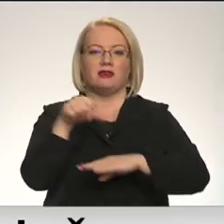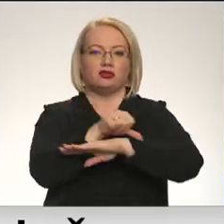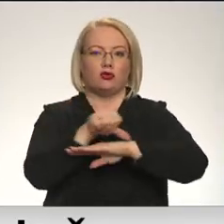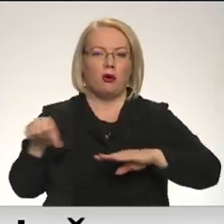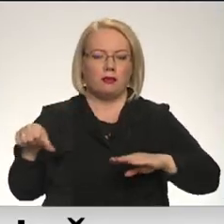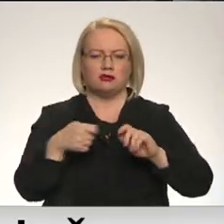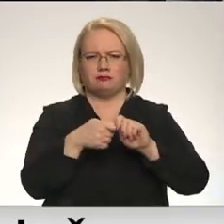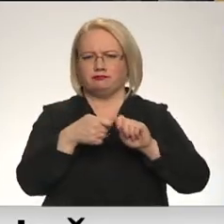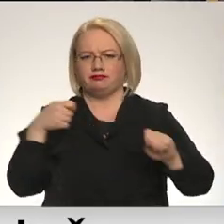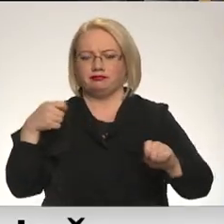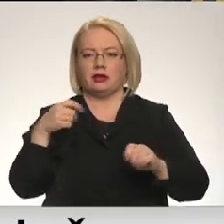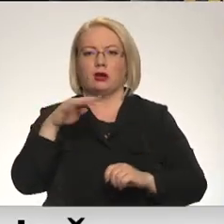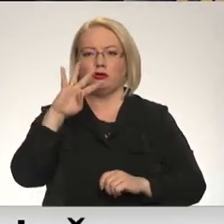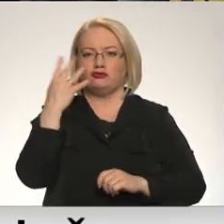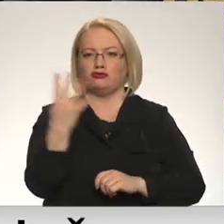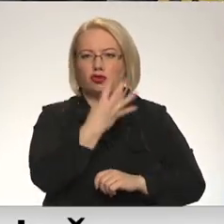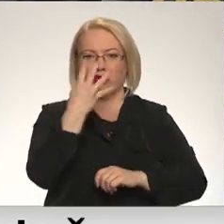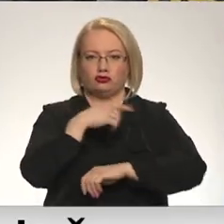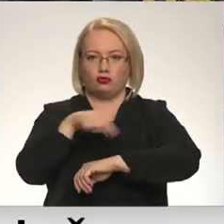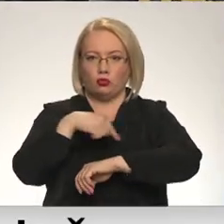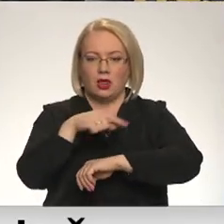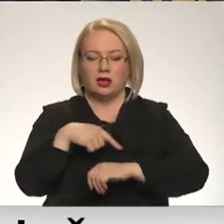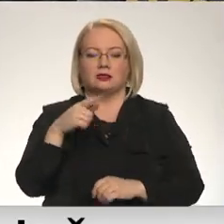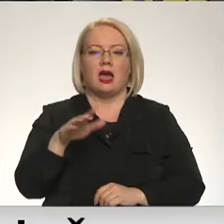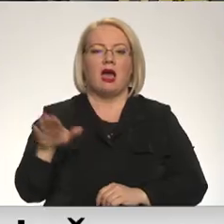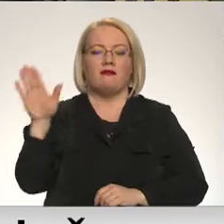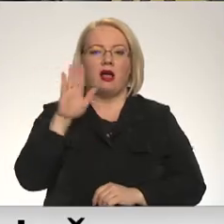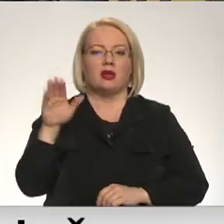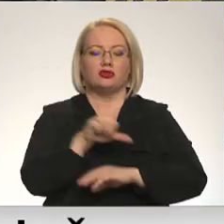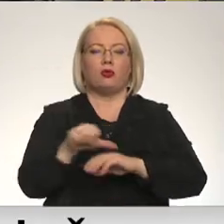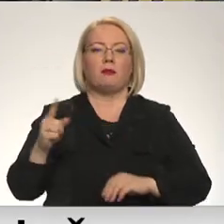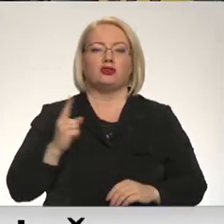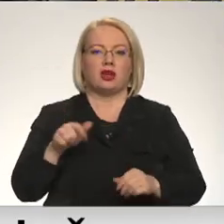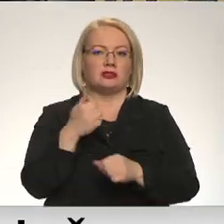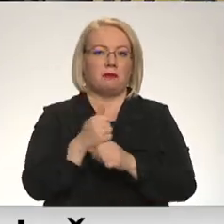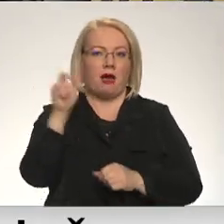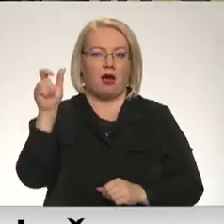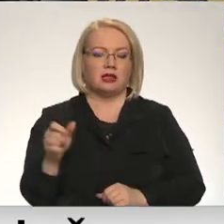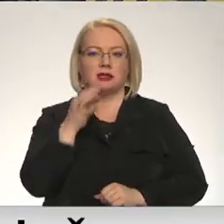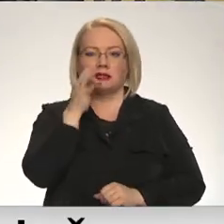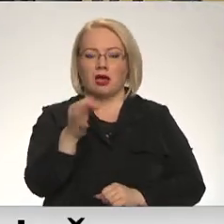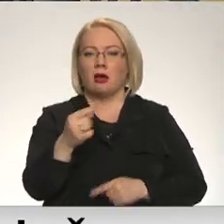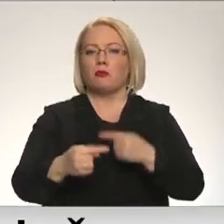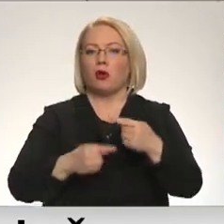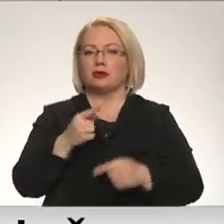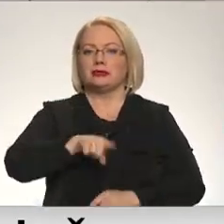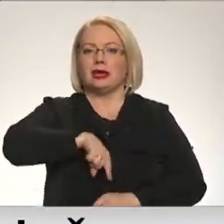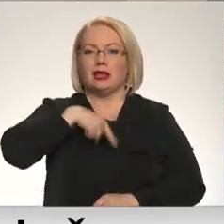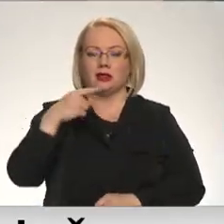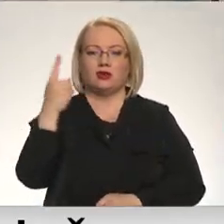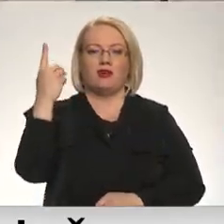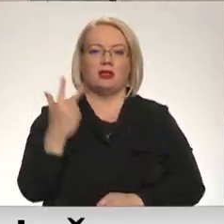ievilkusies jau ceturto stundu. Valsts robežsarcas pārstāvis apstiprina. Šobrīd process ir ilgāks, jo apmēram